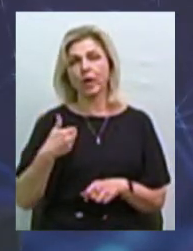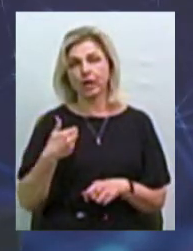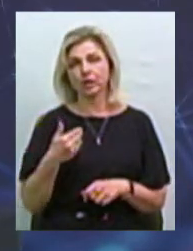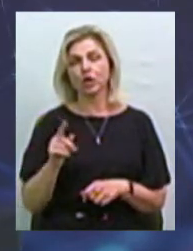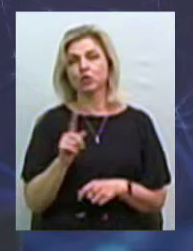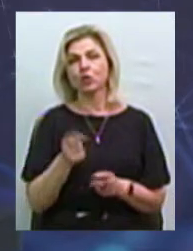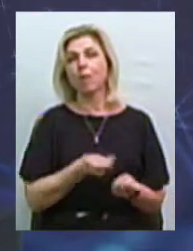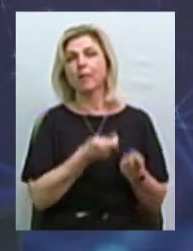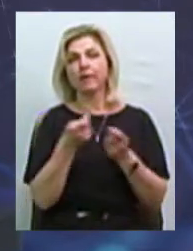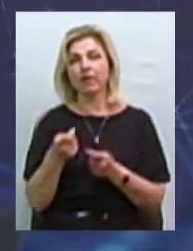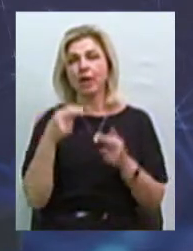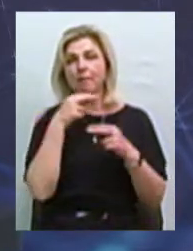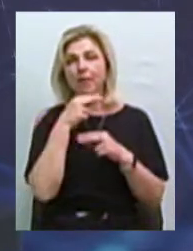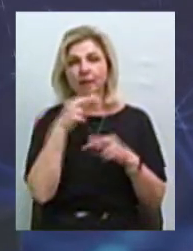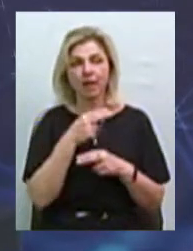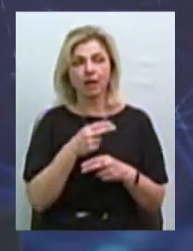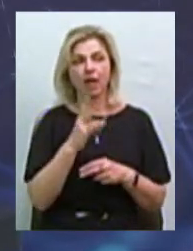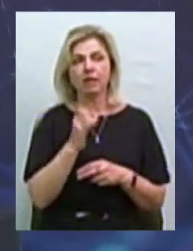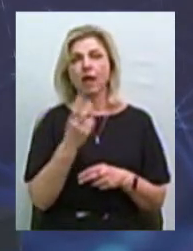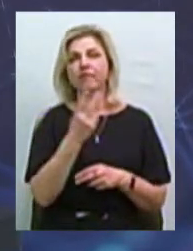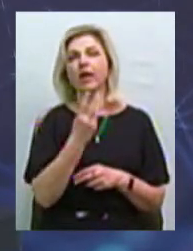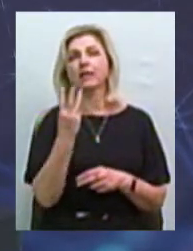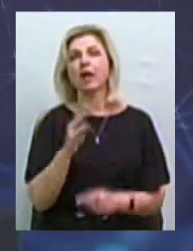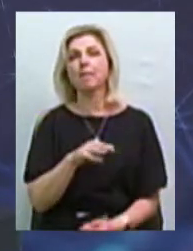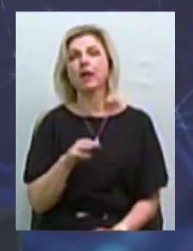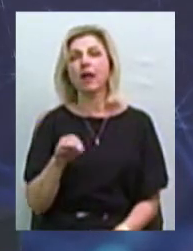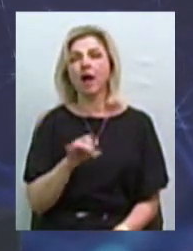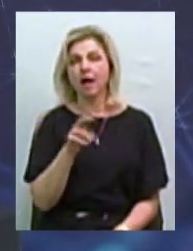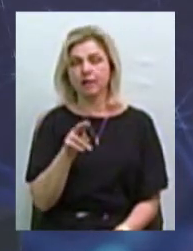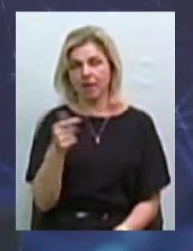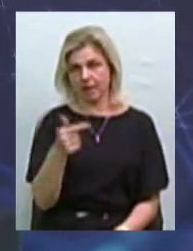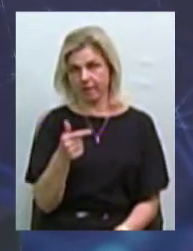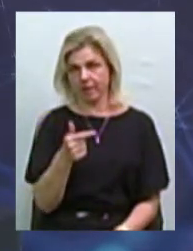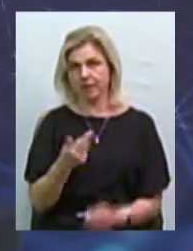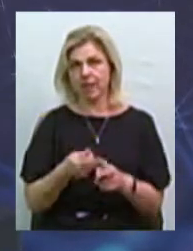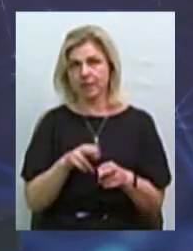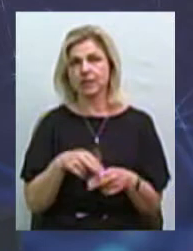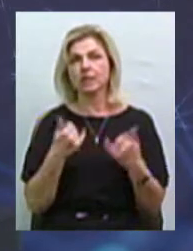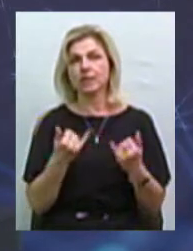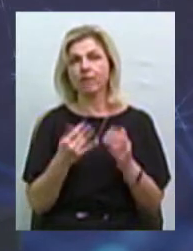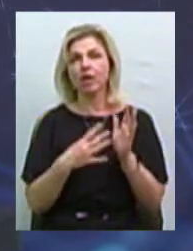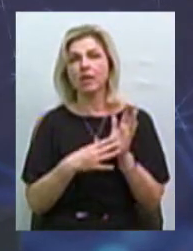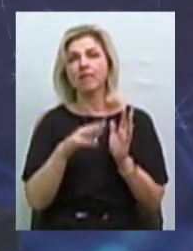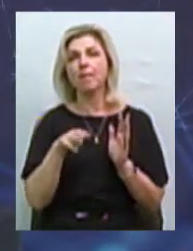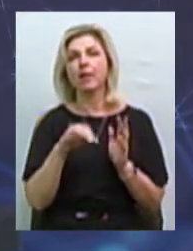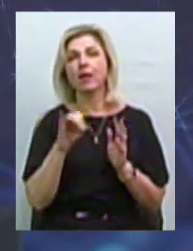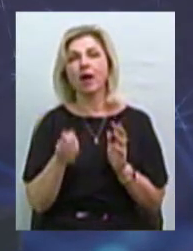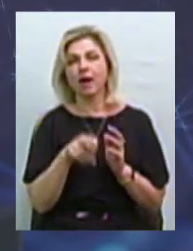які перевезти в мінеральні добрива, на 23 мільярда гривень. На сьогодні це тих же 9 мільярдів